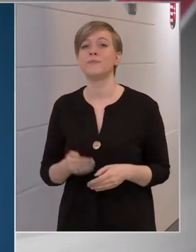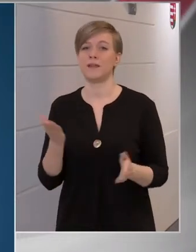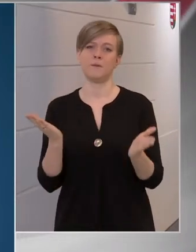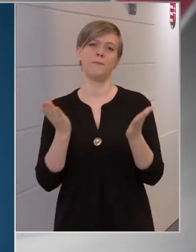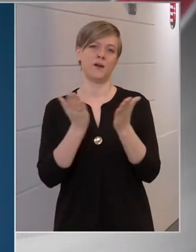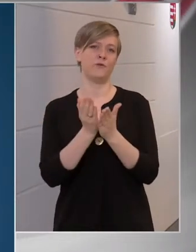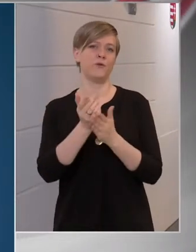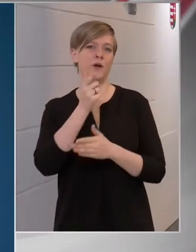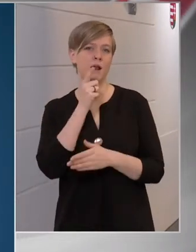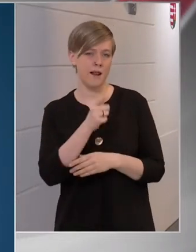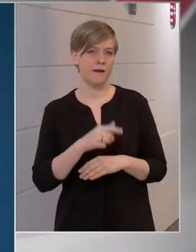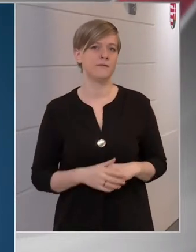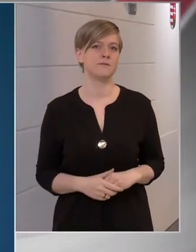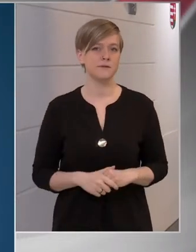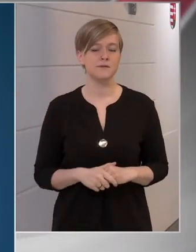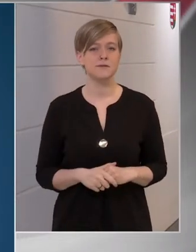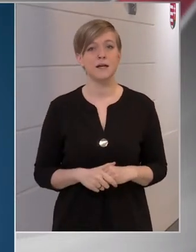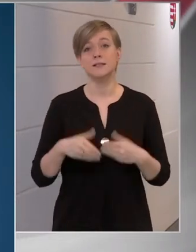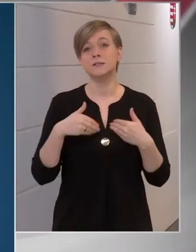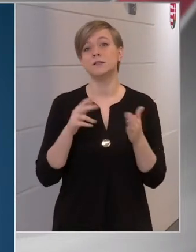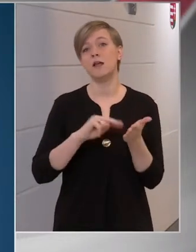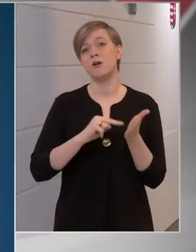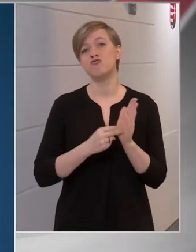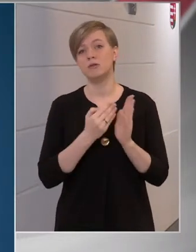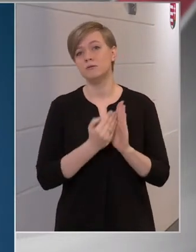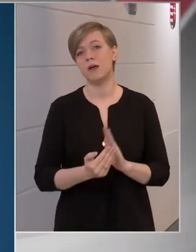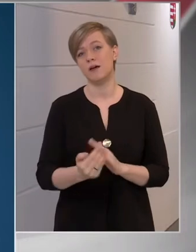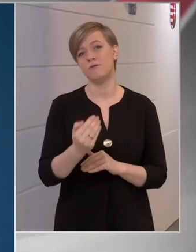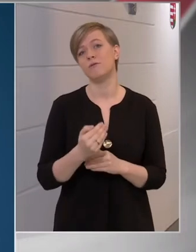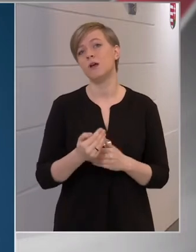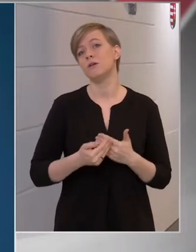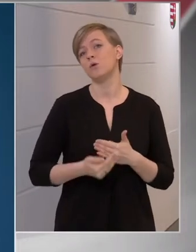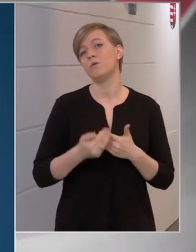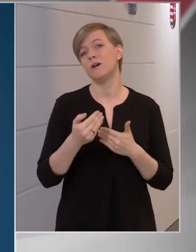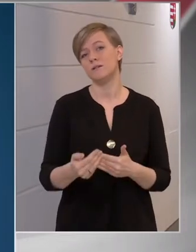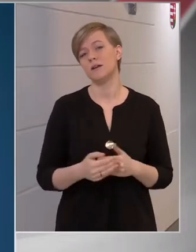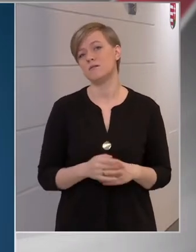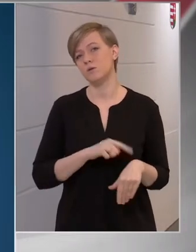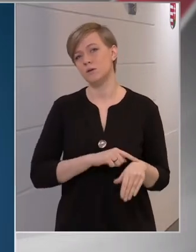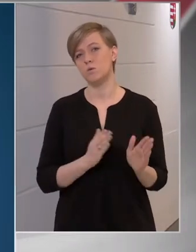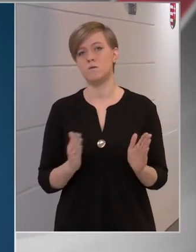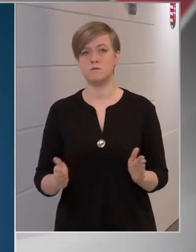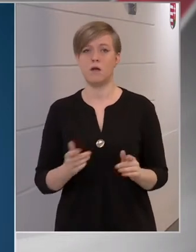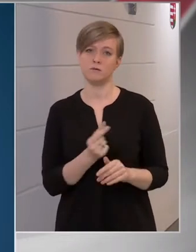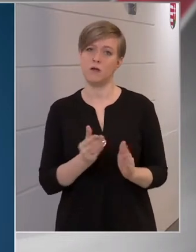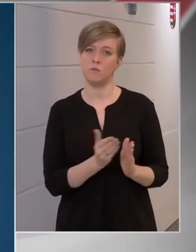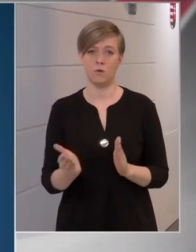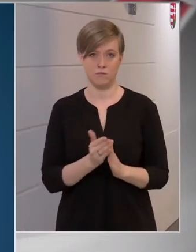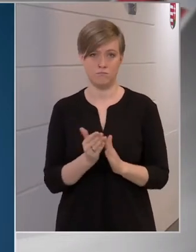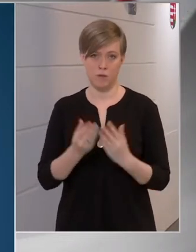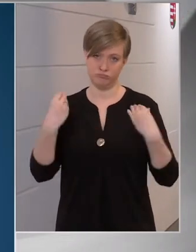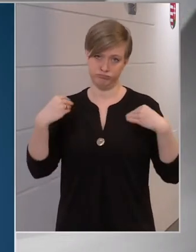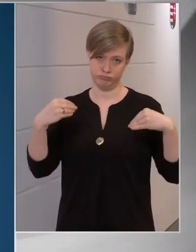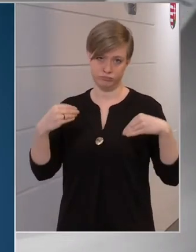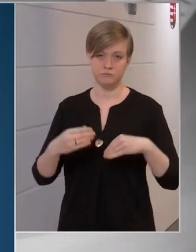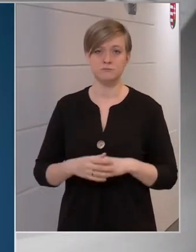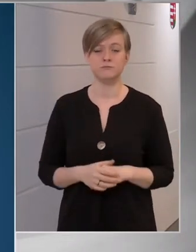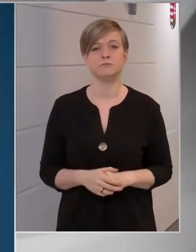fogunk egy vitási tervet a következő időszakban, napokban ismertetni.